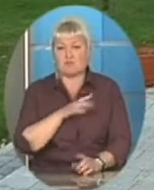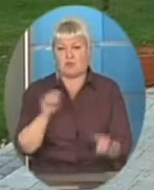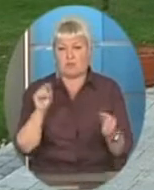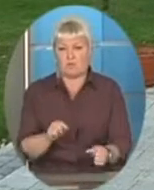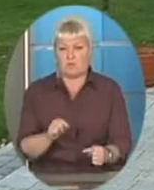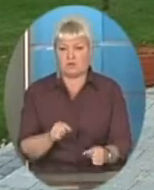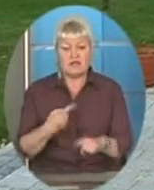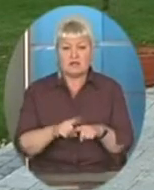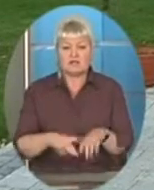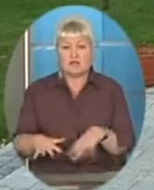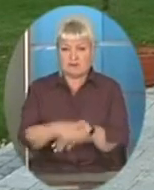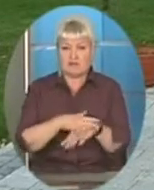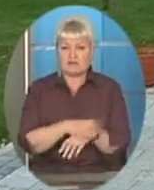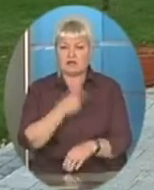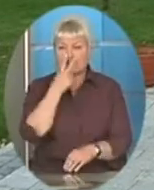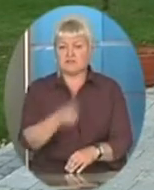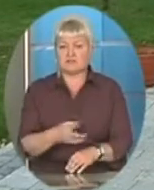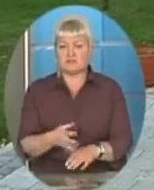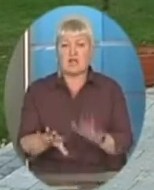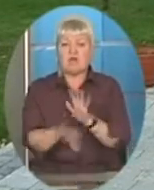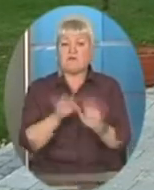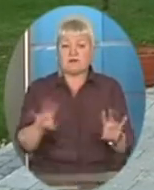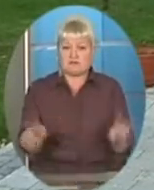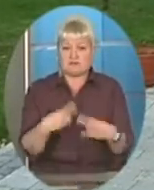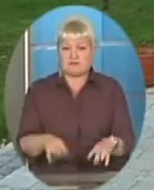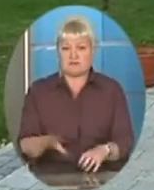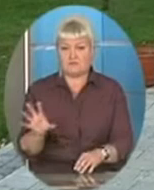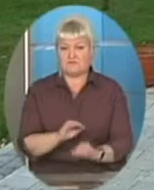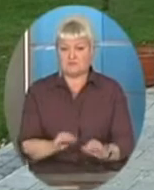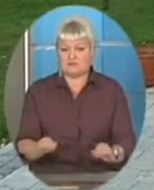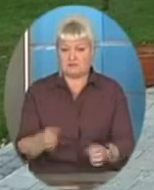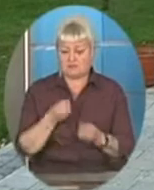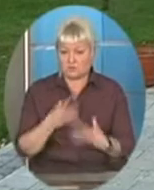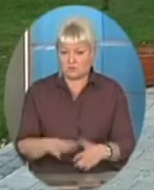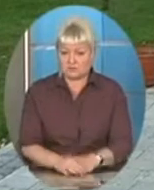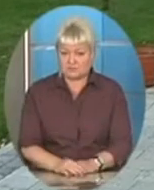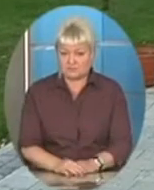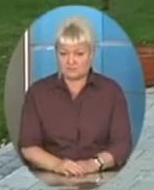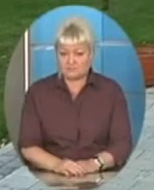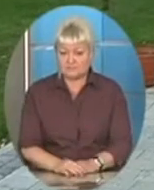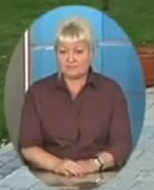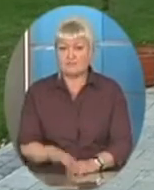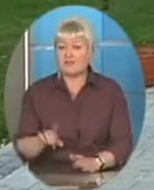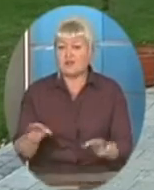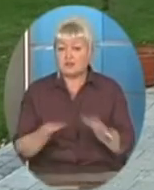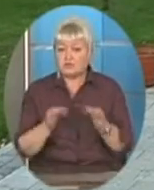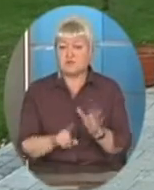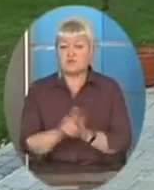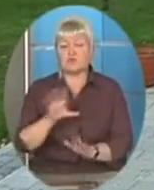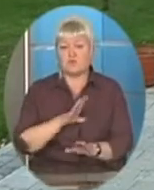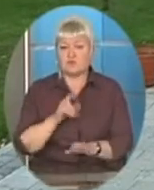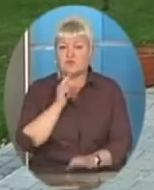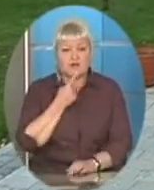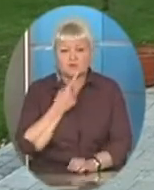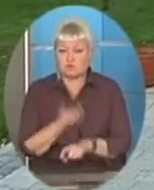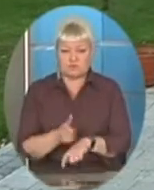Каже, це не базар, дивитися, нема чого, вибирати нема чого, всі діти потребують. І нічого, спочатку було важко, дуже